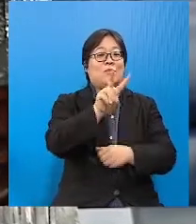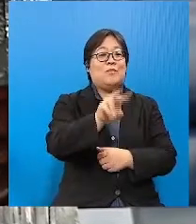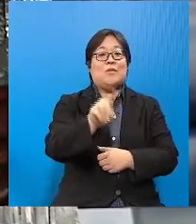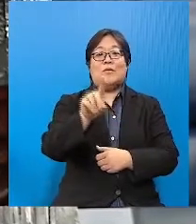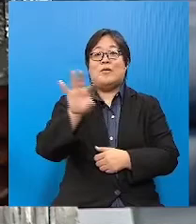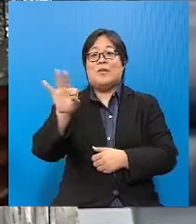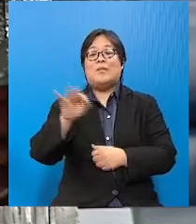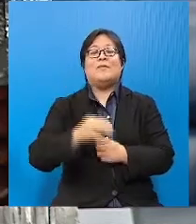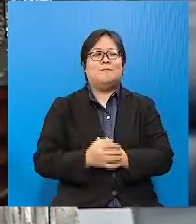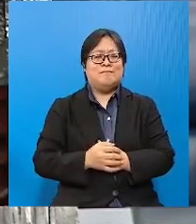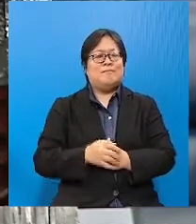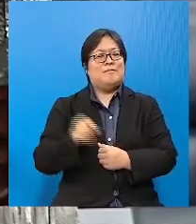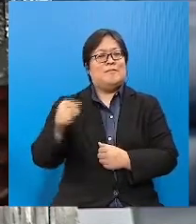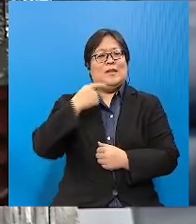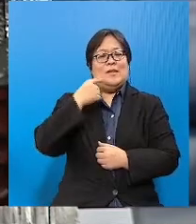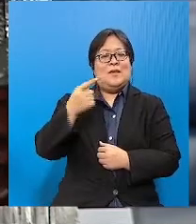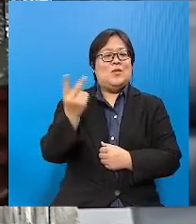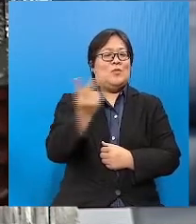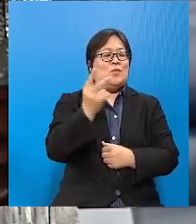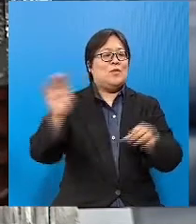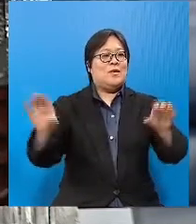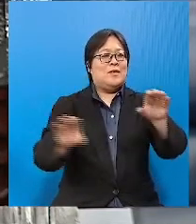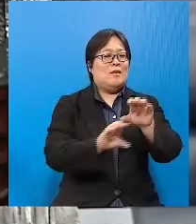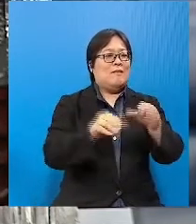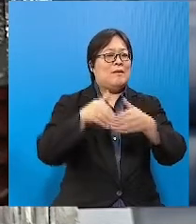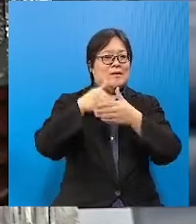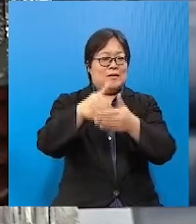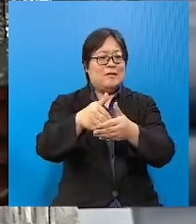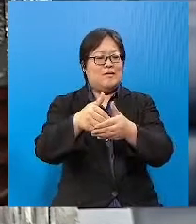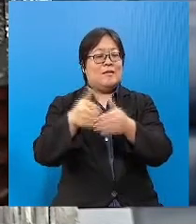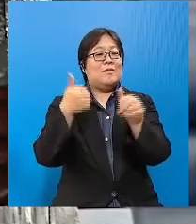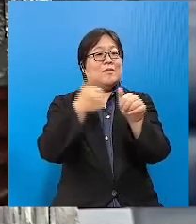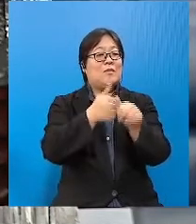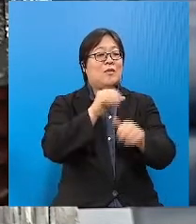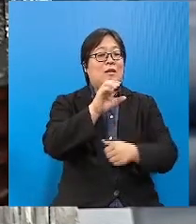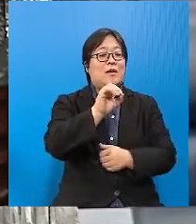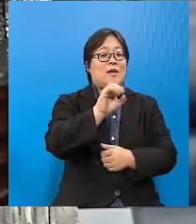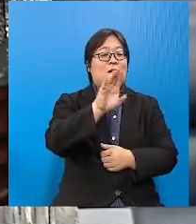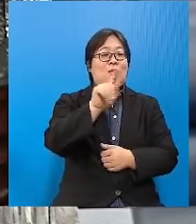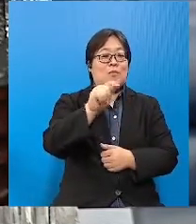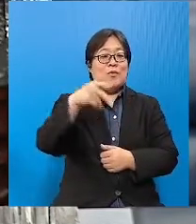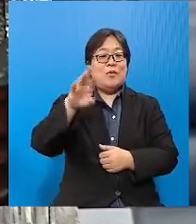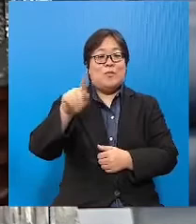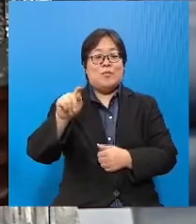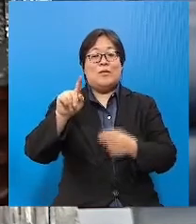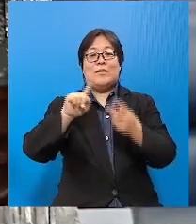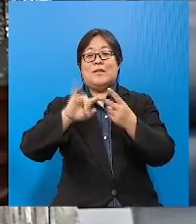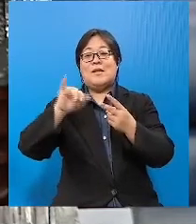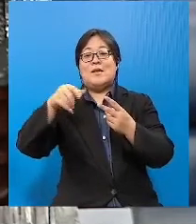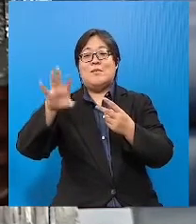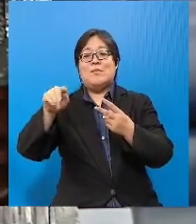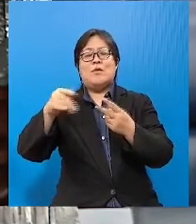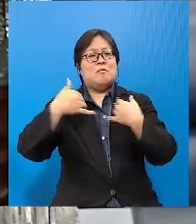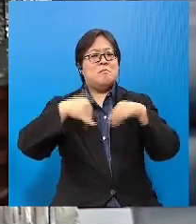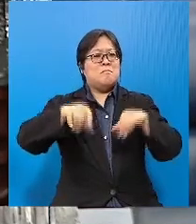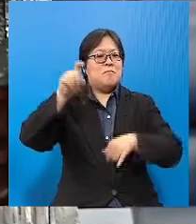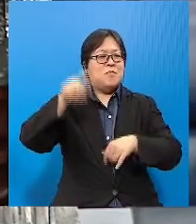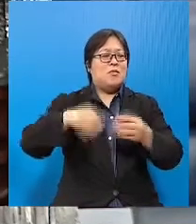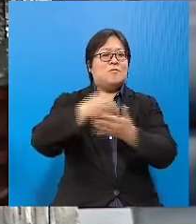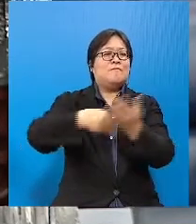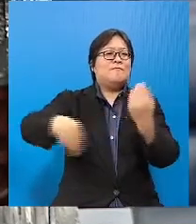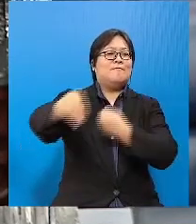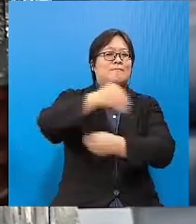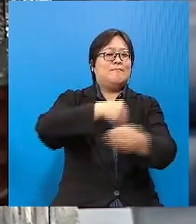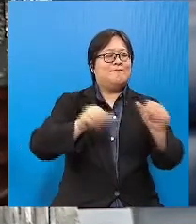menyatakan bahwa kedua-dua subsidi dan insentif berasaskan input dan output masih diperlukan untuk memastikan pulangan